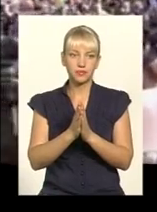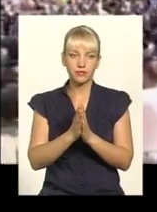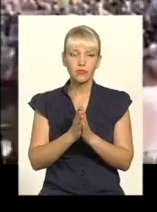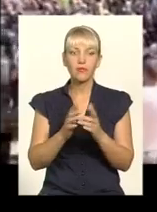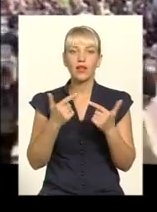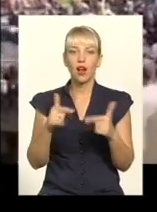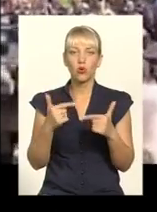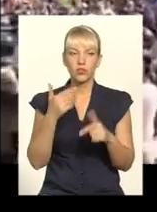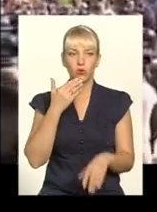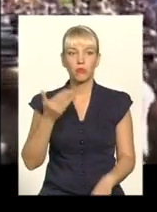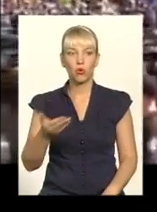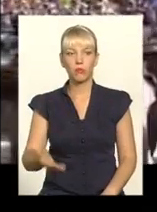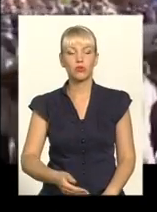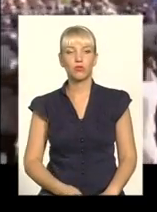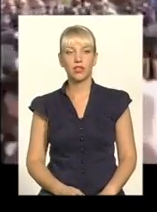прокоментувати.